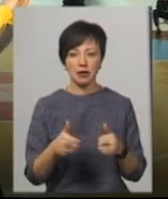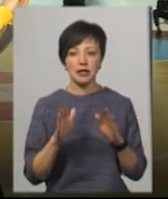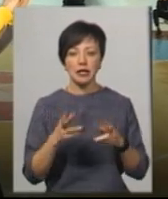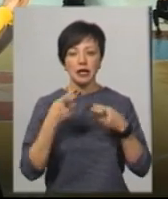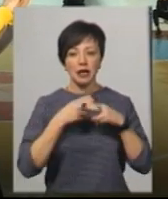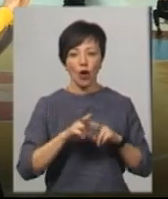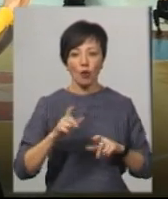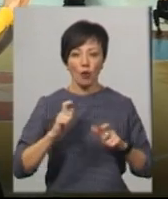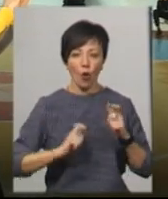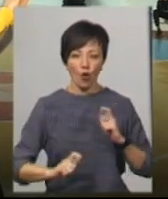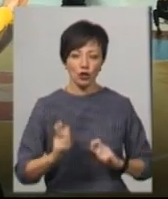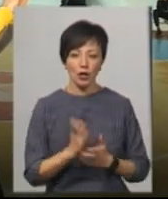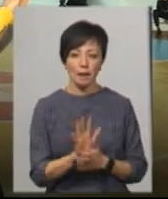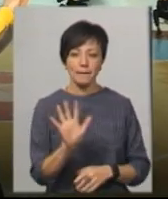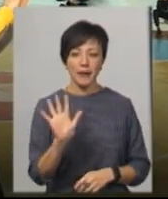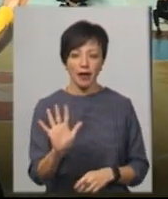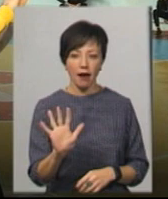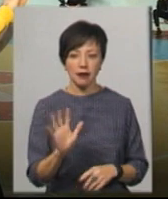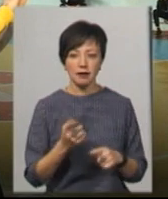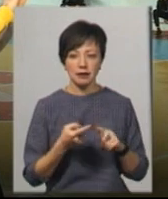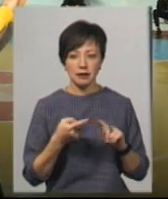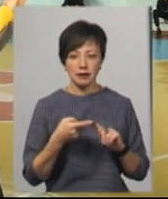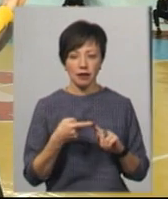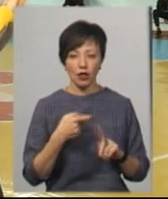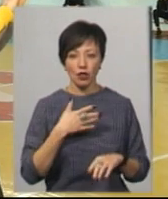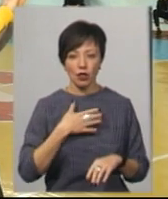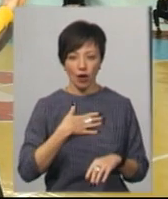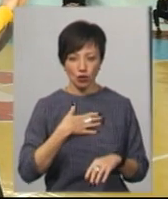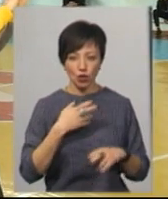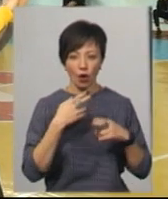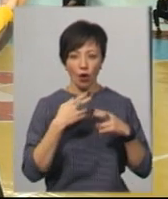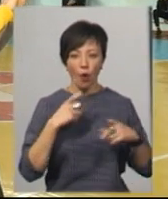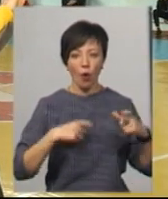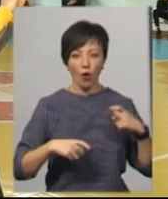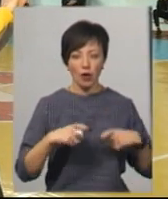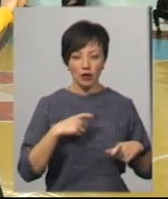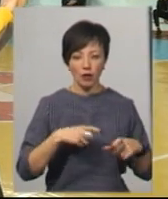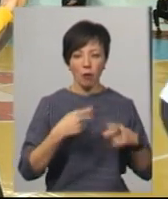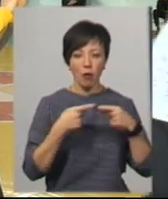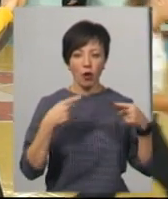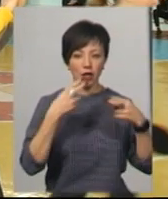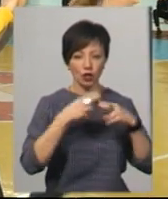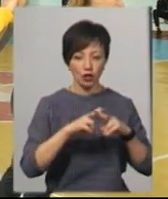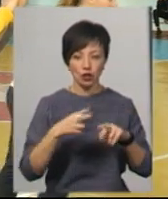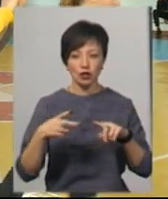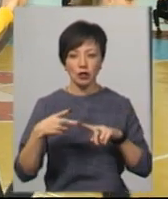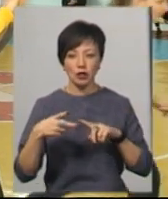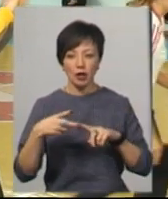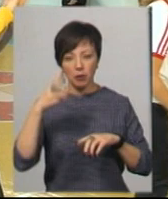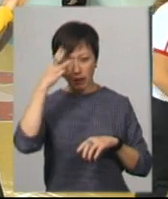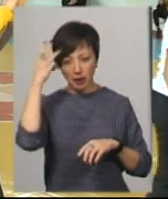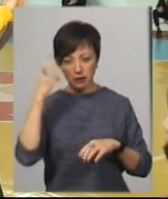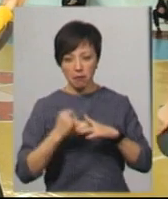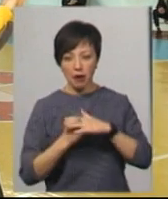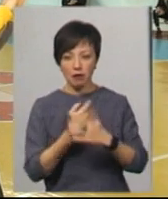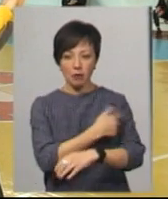коледжі. Їх є п'ять. Це наш коледж, ГПК політехнічний, Хмельницький